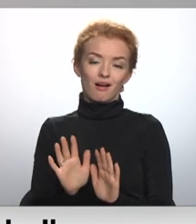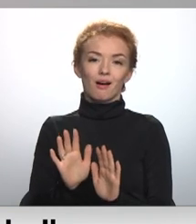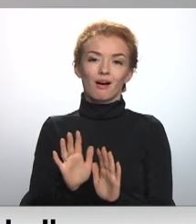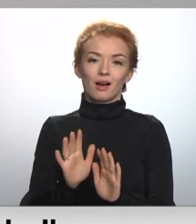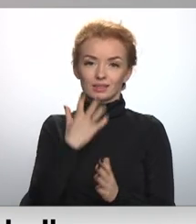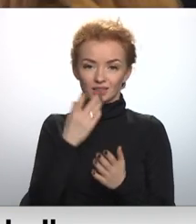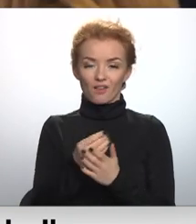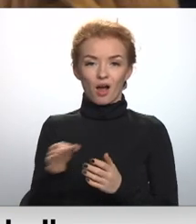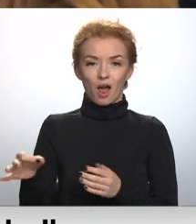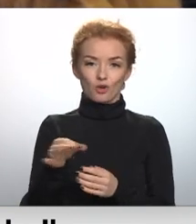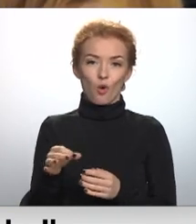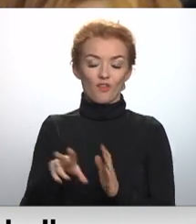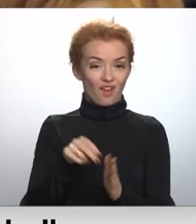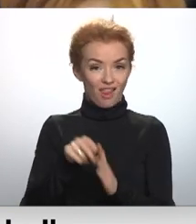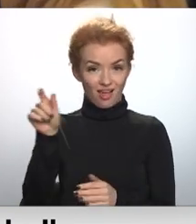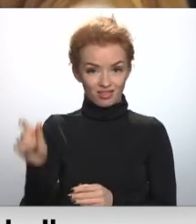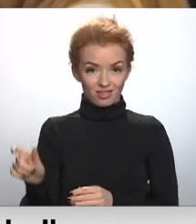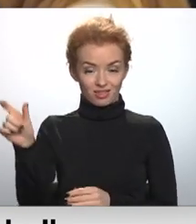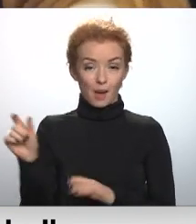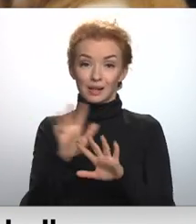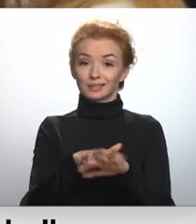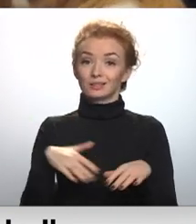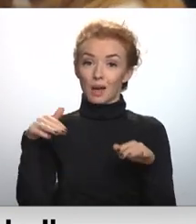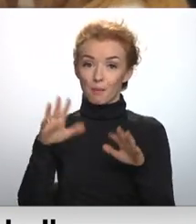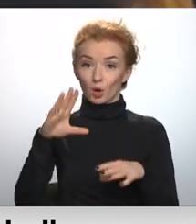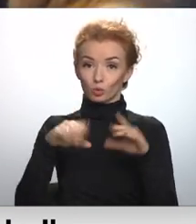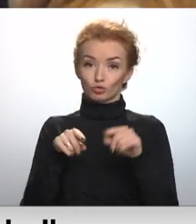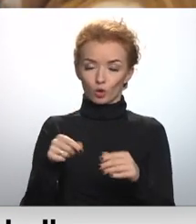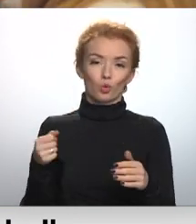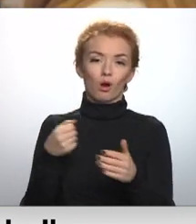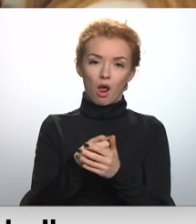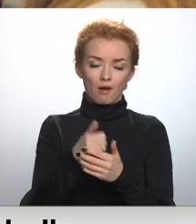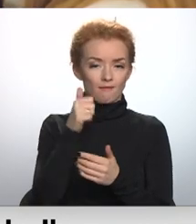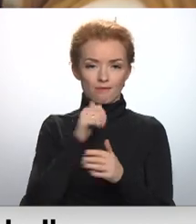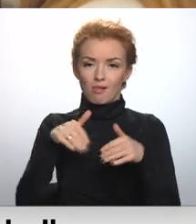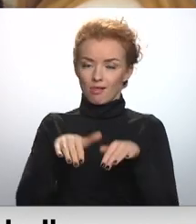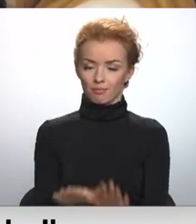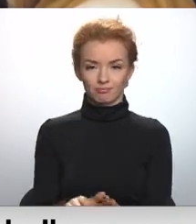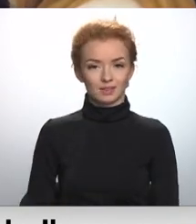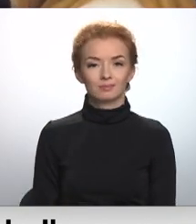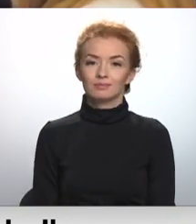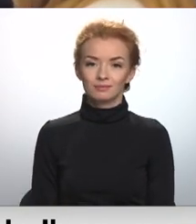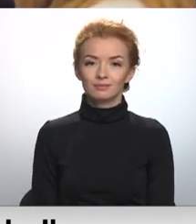apgabalu vēlētāju. Sājuma par budžetu gadlīgajā lasījumā vēlēms. Dinīģi muļana, Vatenis Bikovskis, Māris Jūsts, RETV.